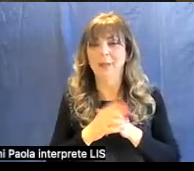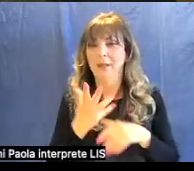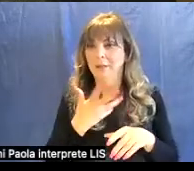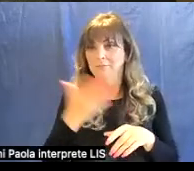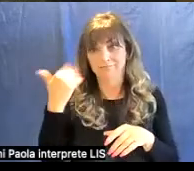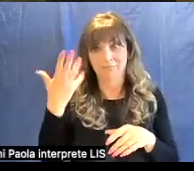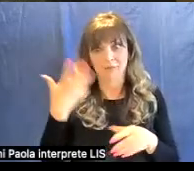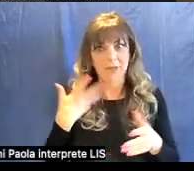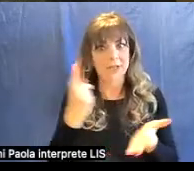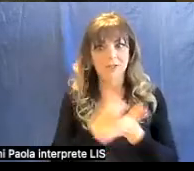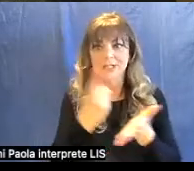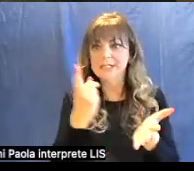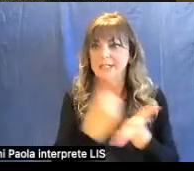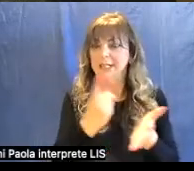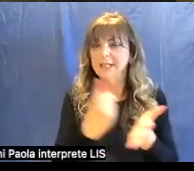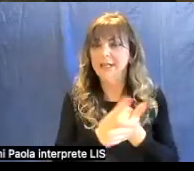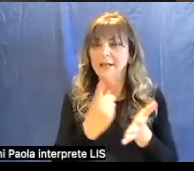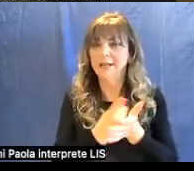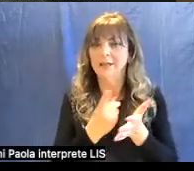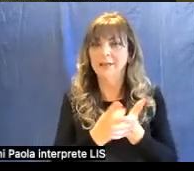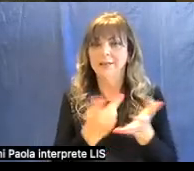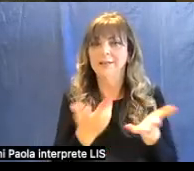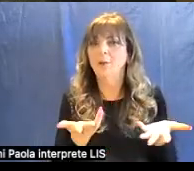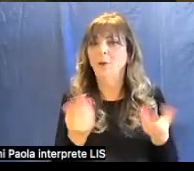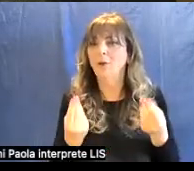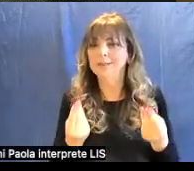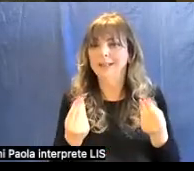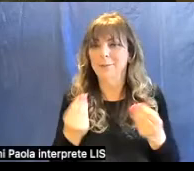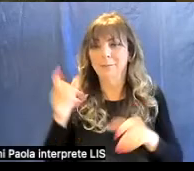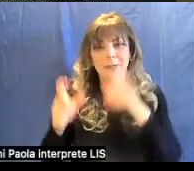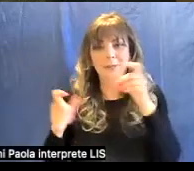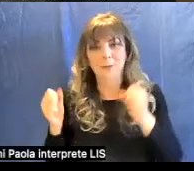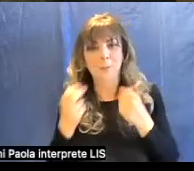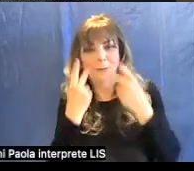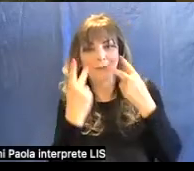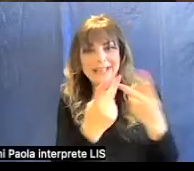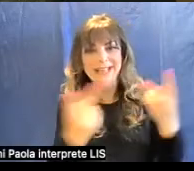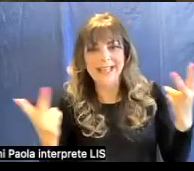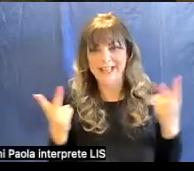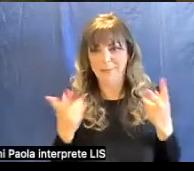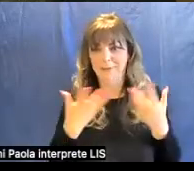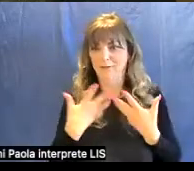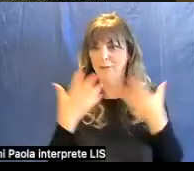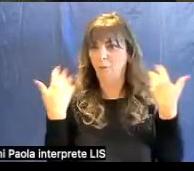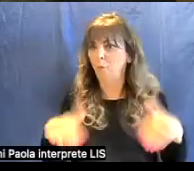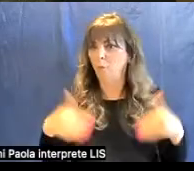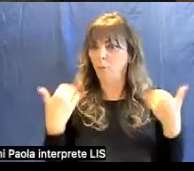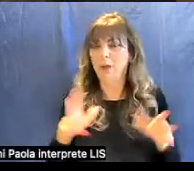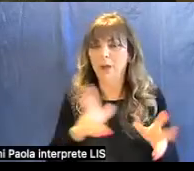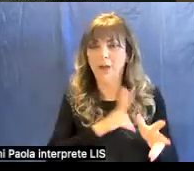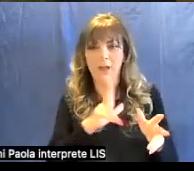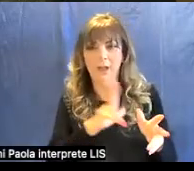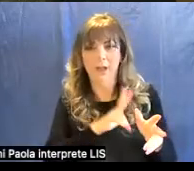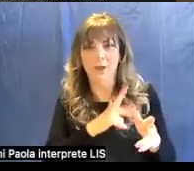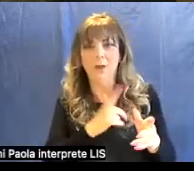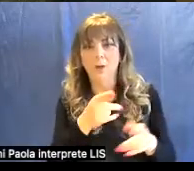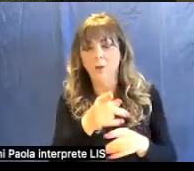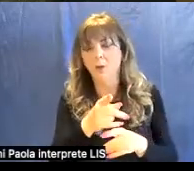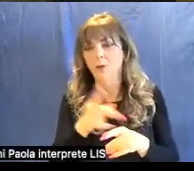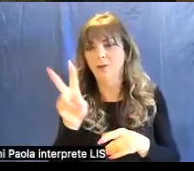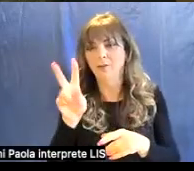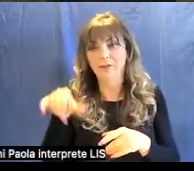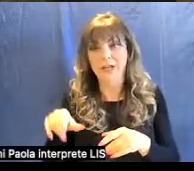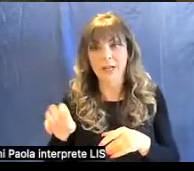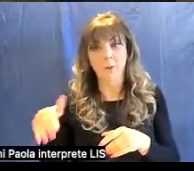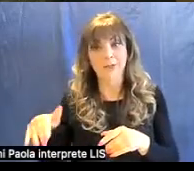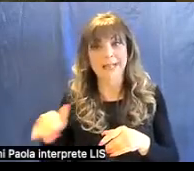rendere fruibile al pubblico questo grande patrimonio della villa e delle Montalve e quindi